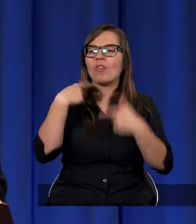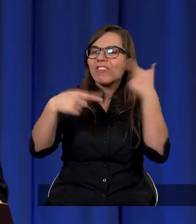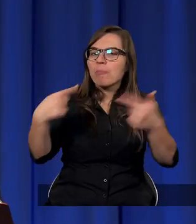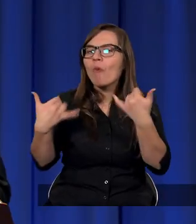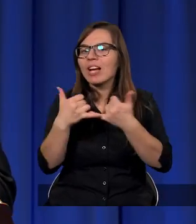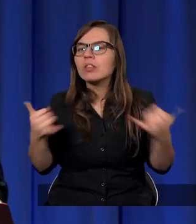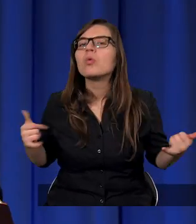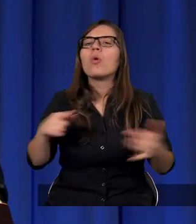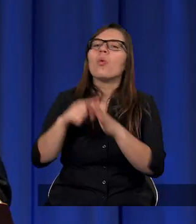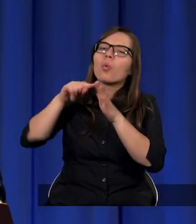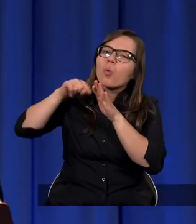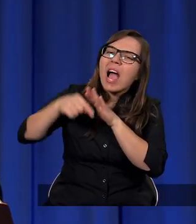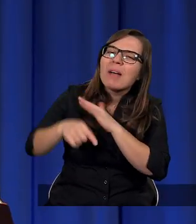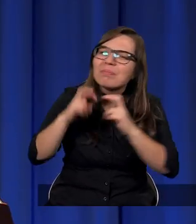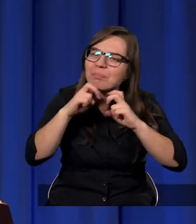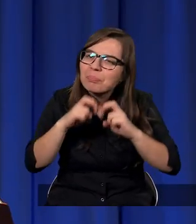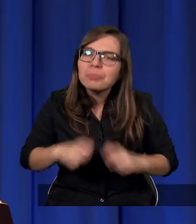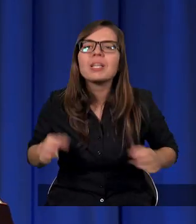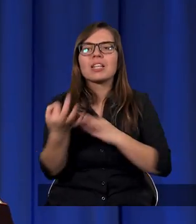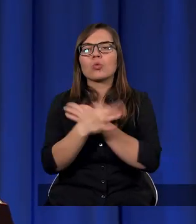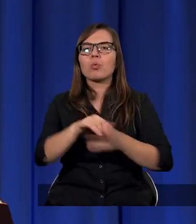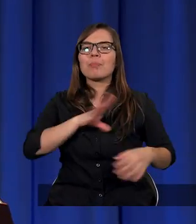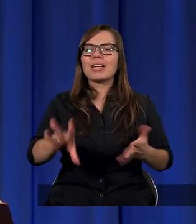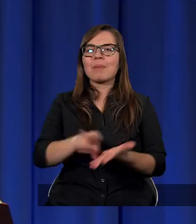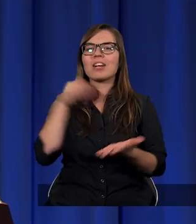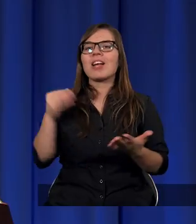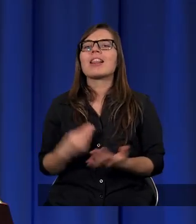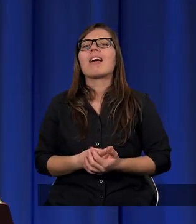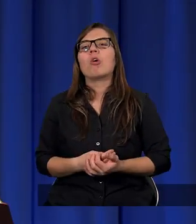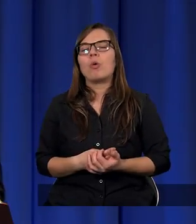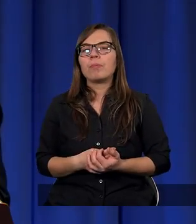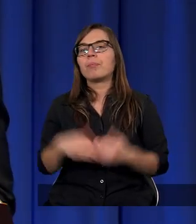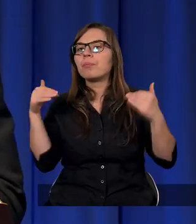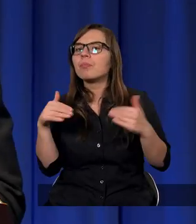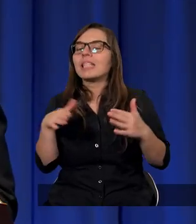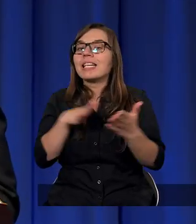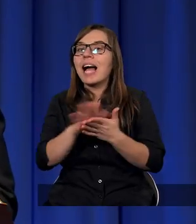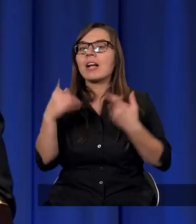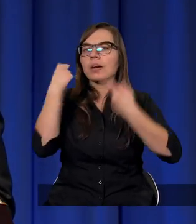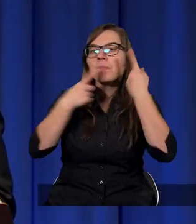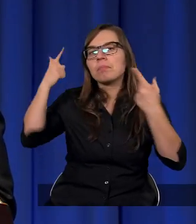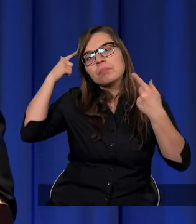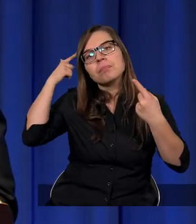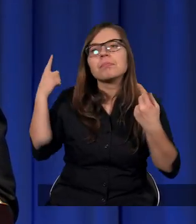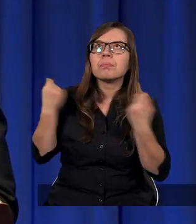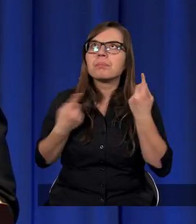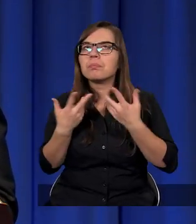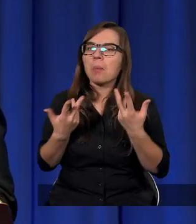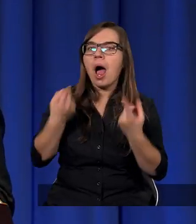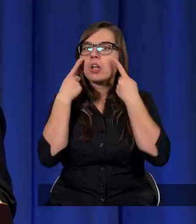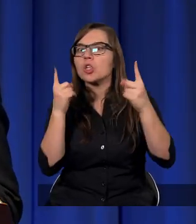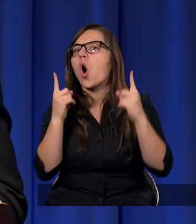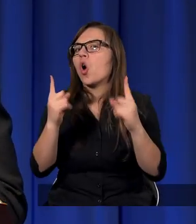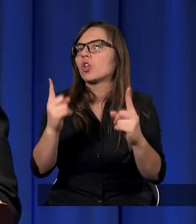głębszego studium Pisma Świętego adwentyści zaczynają dostrzegać, że być może